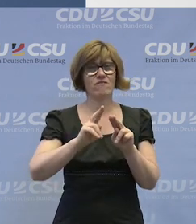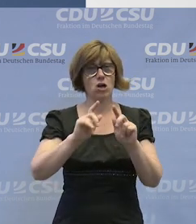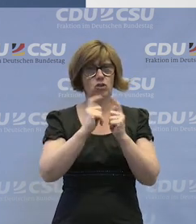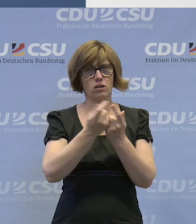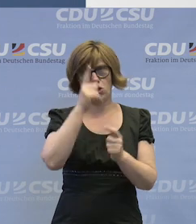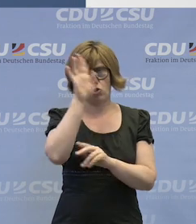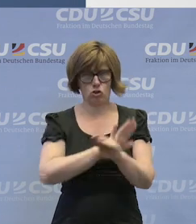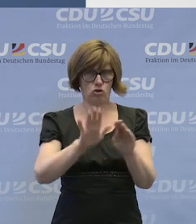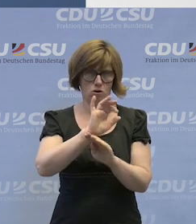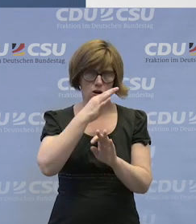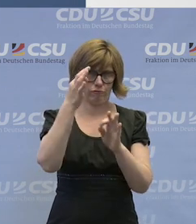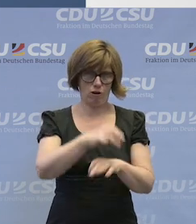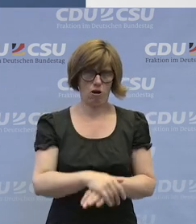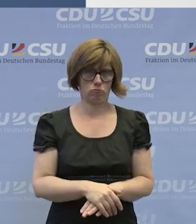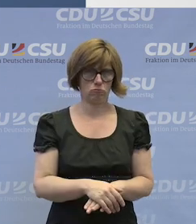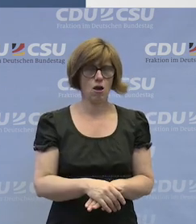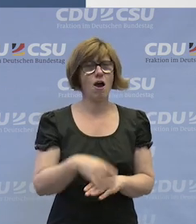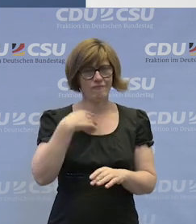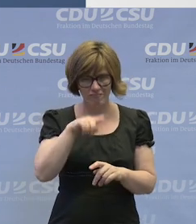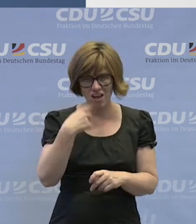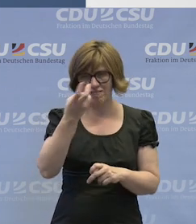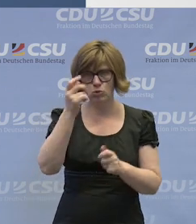Deutschland. Und mir wird ein Versuch, es helfen.